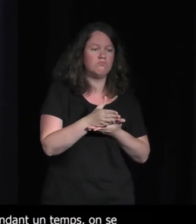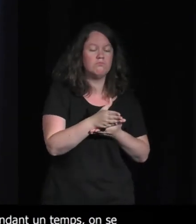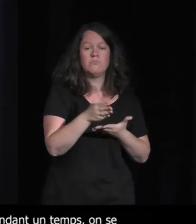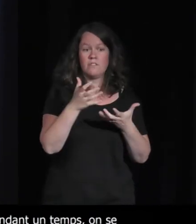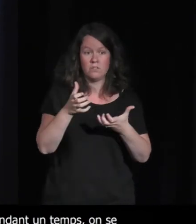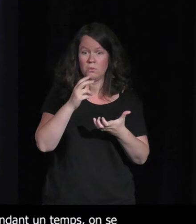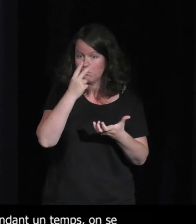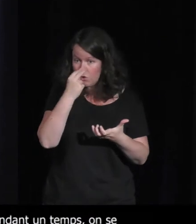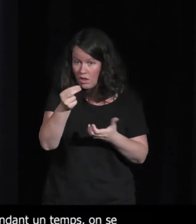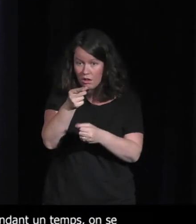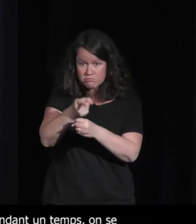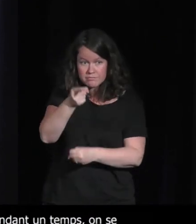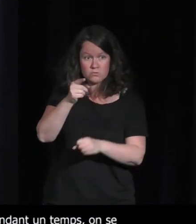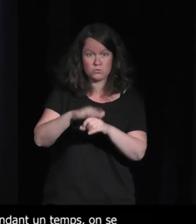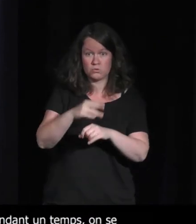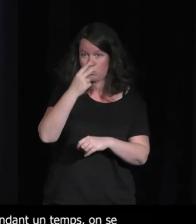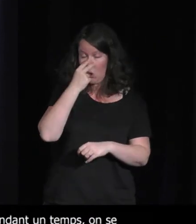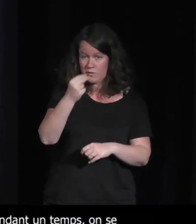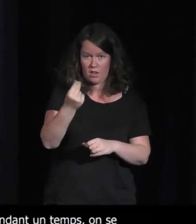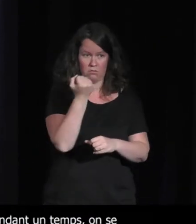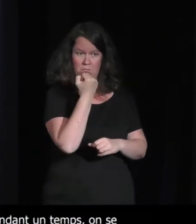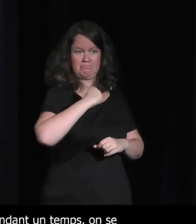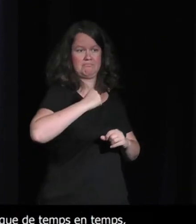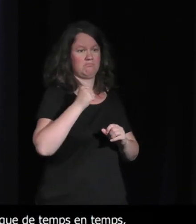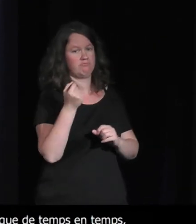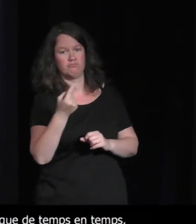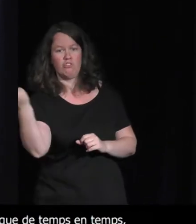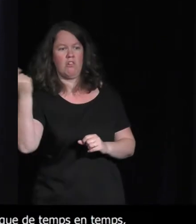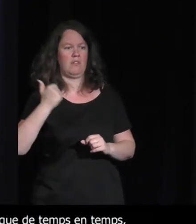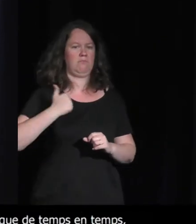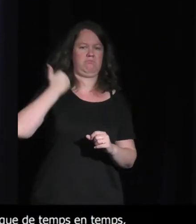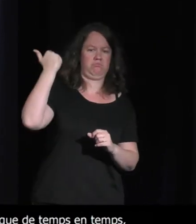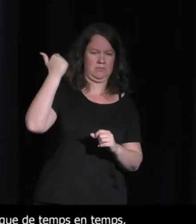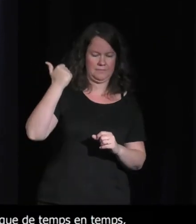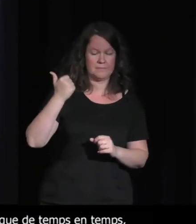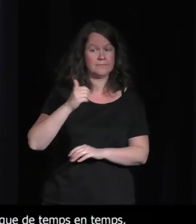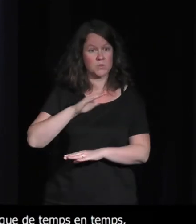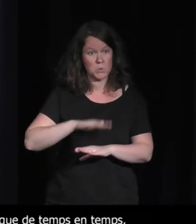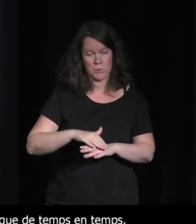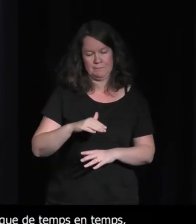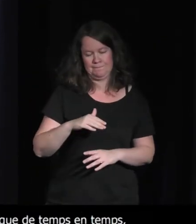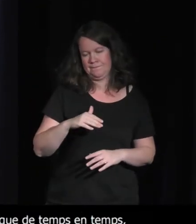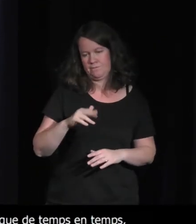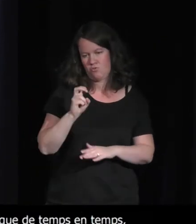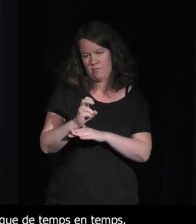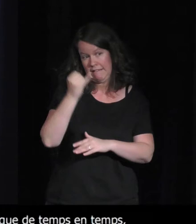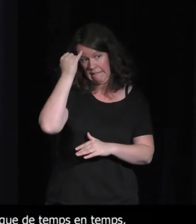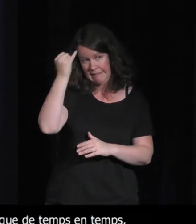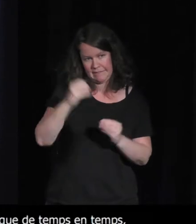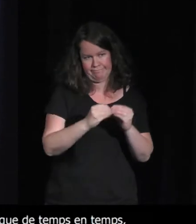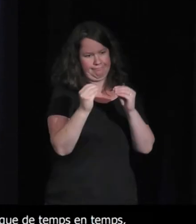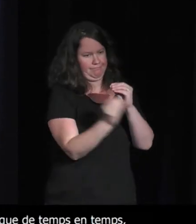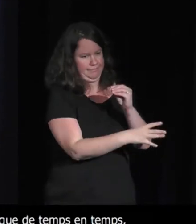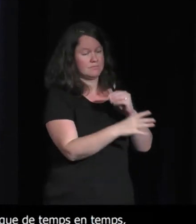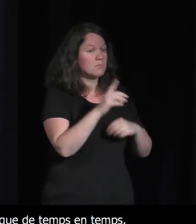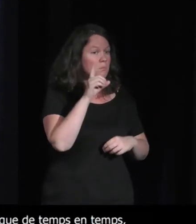sur lui et alors on ne l'a pas fait parce que justement dans le jeu vidéo la perte de contrôle c'est difficile enfin il faut